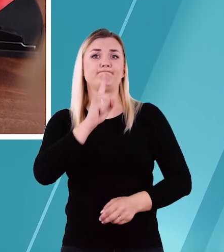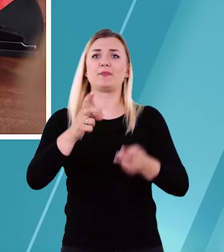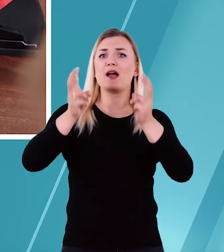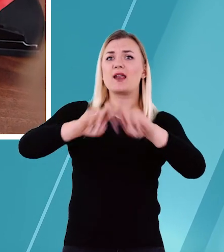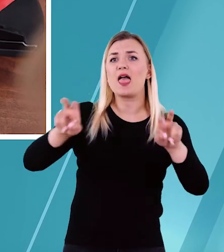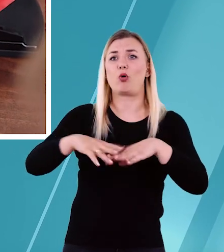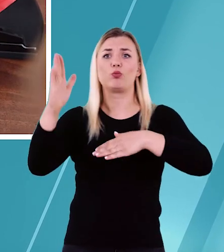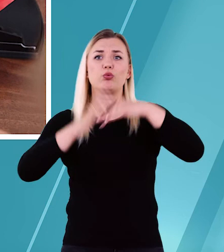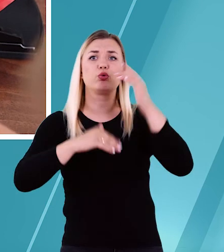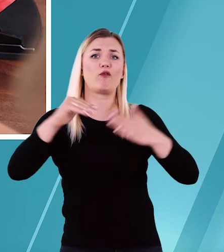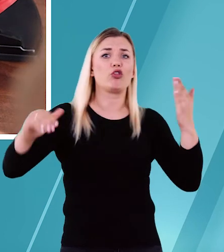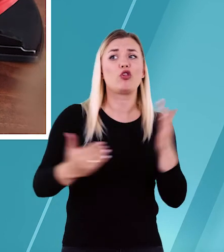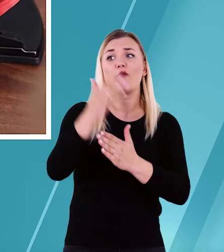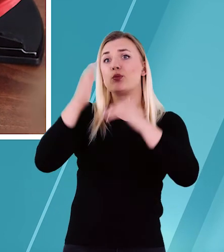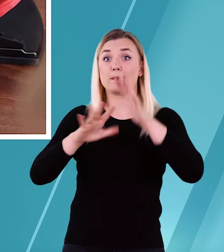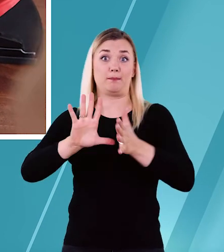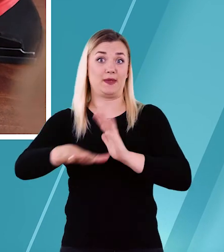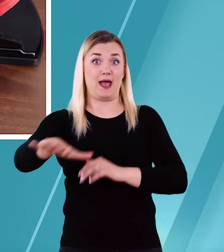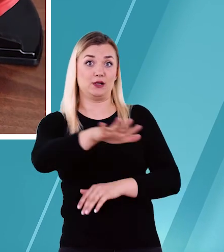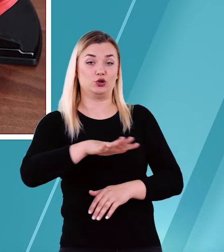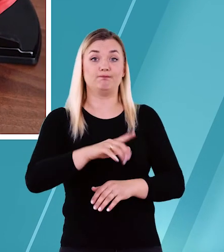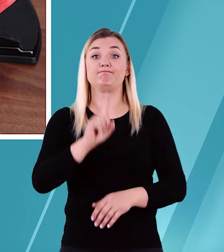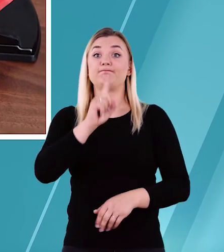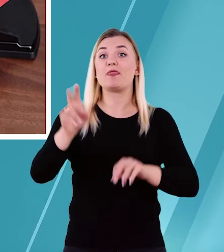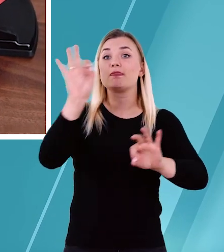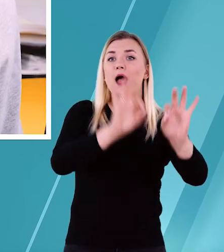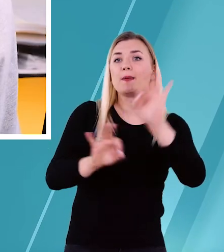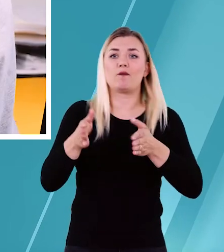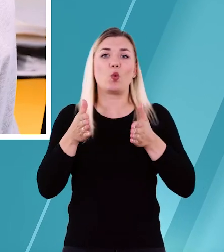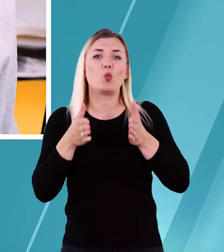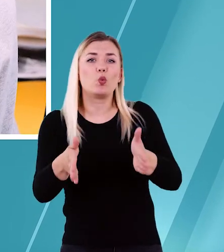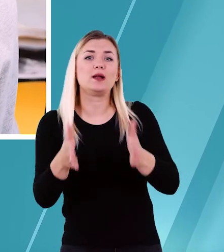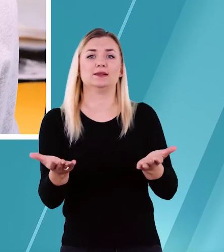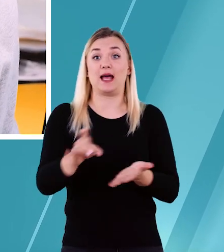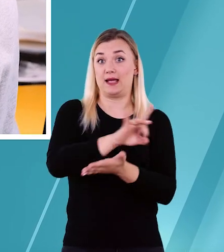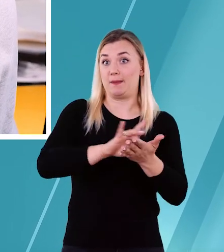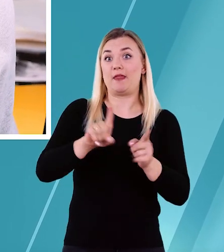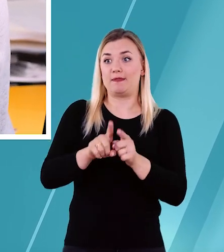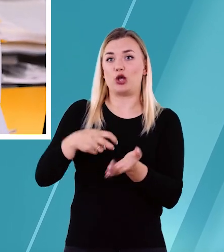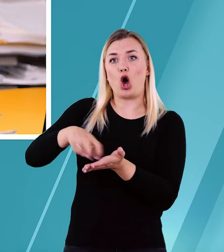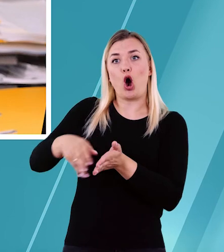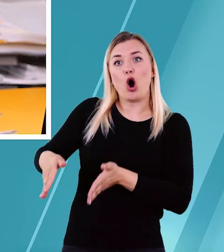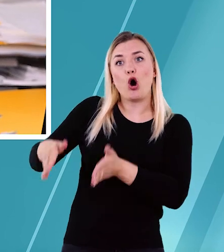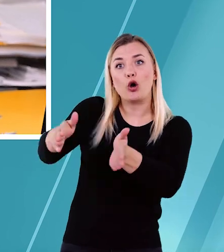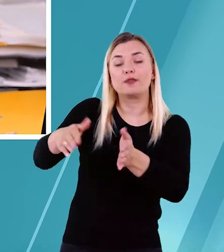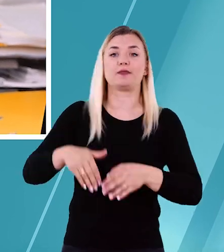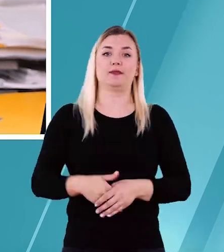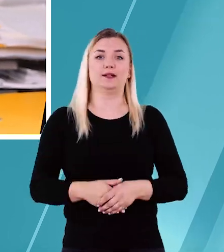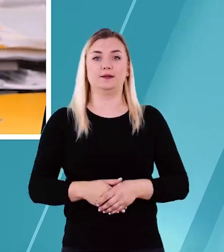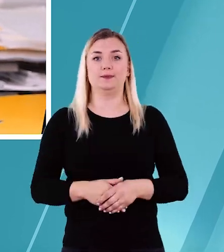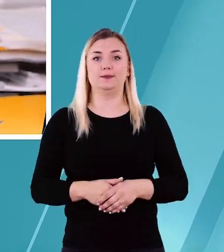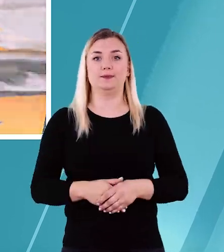remonty i budowy budynków miejskich, zleca naprawy i budowy dróg gminnych oraz chodników,